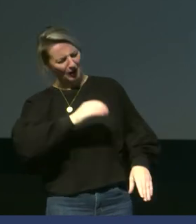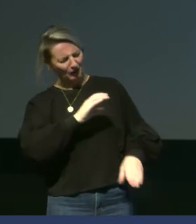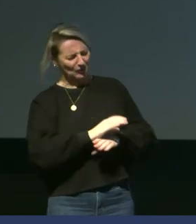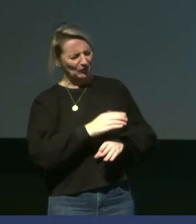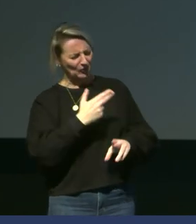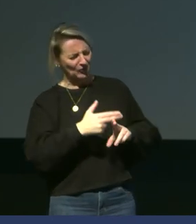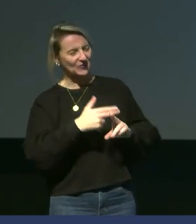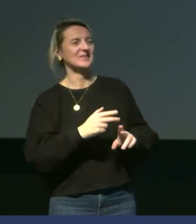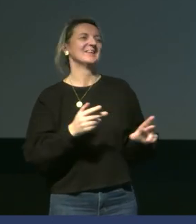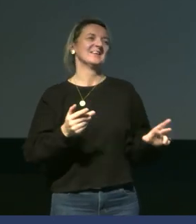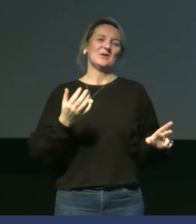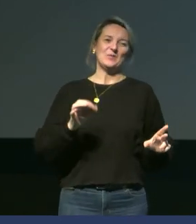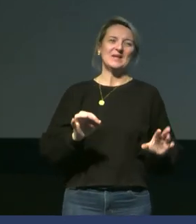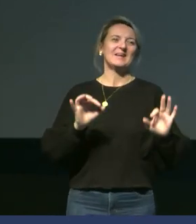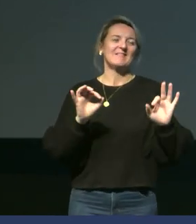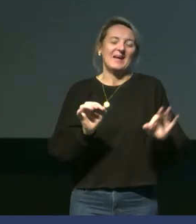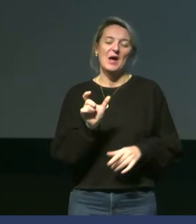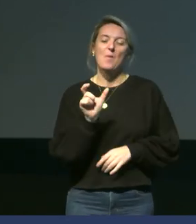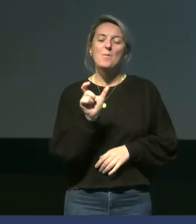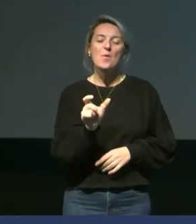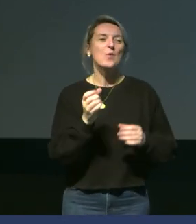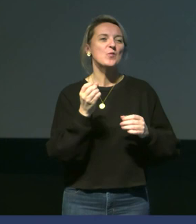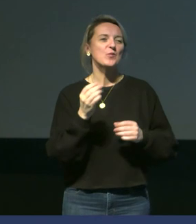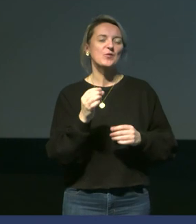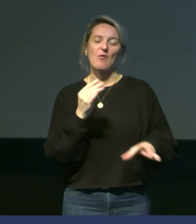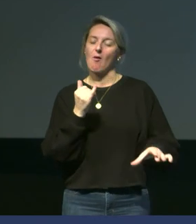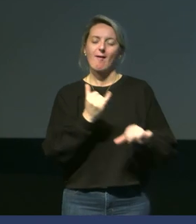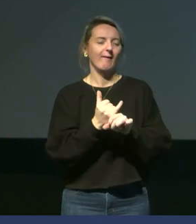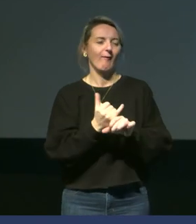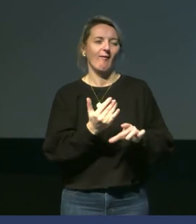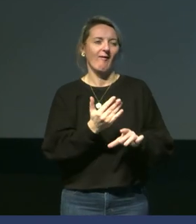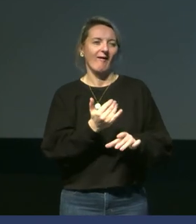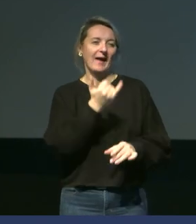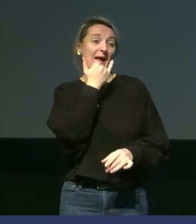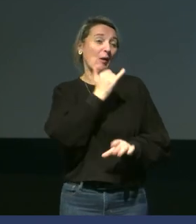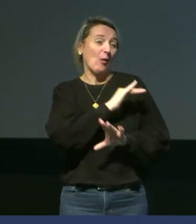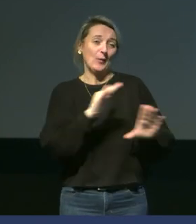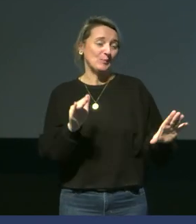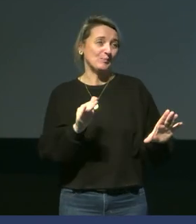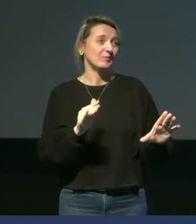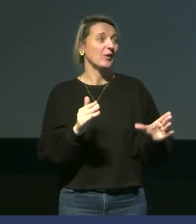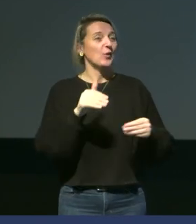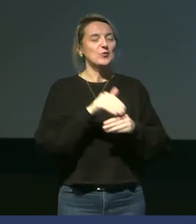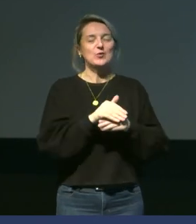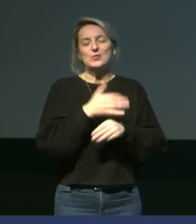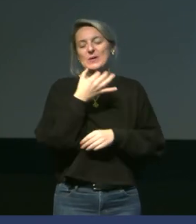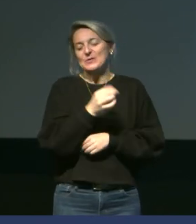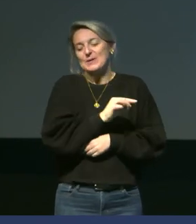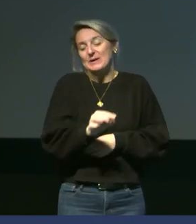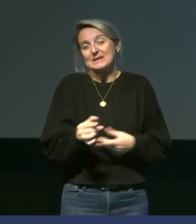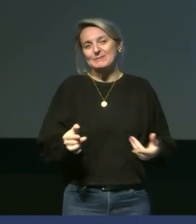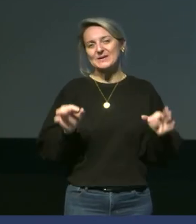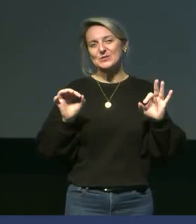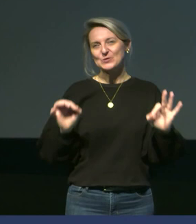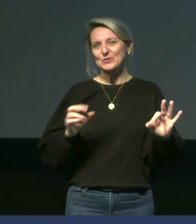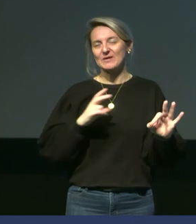Ce'est pas prévu. Oui, l'anglicisme est souvent présent. Je n'en ai pas parlé ce soir parce qu'il